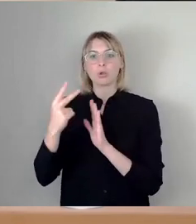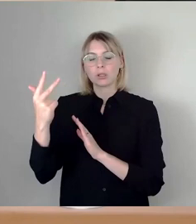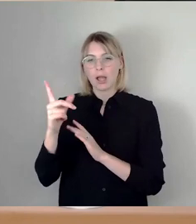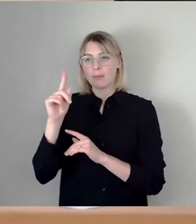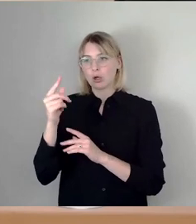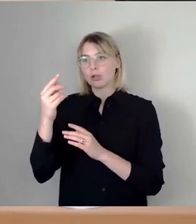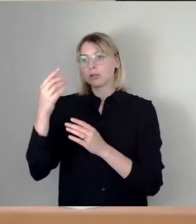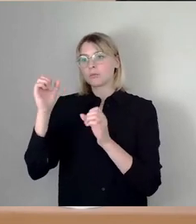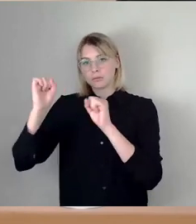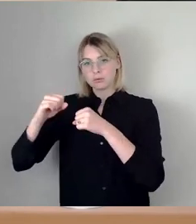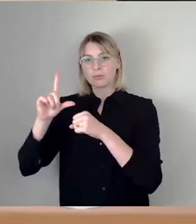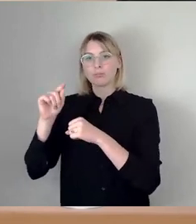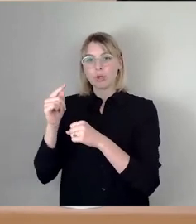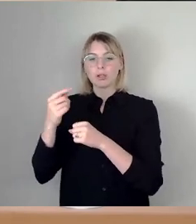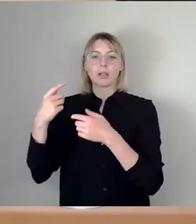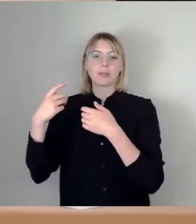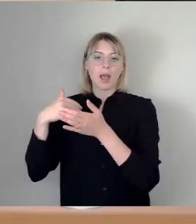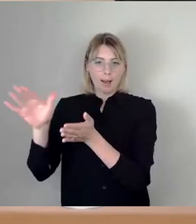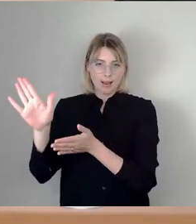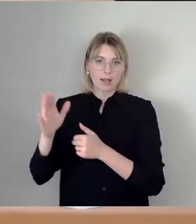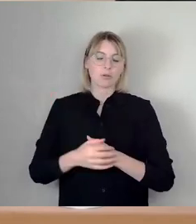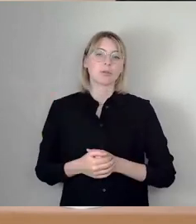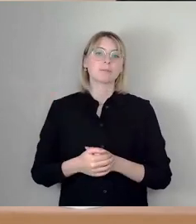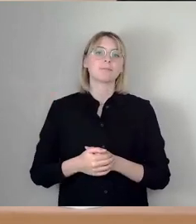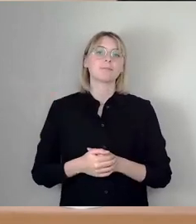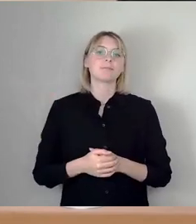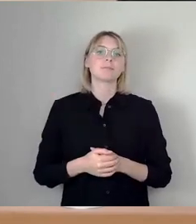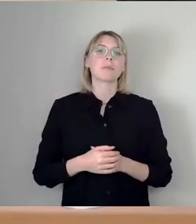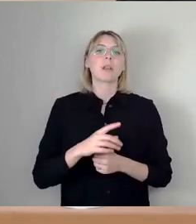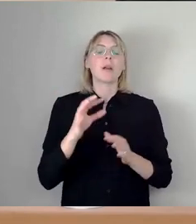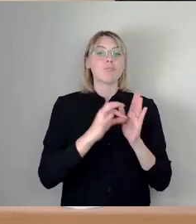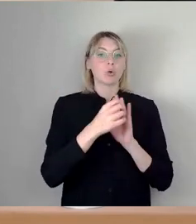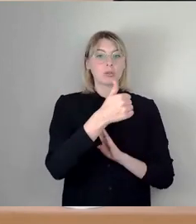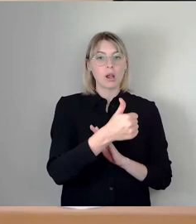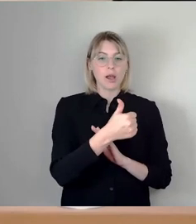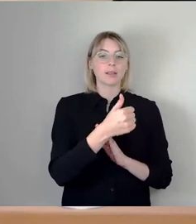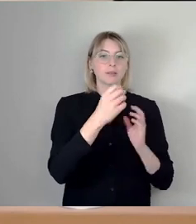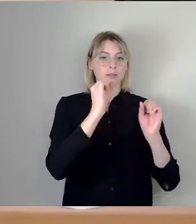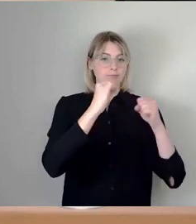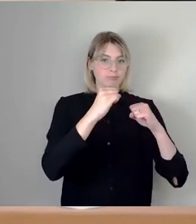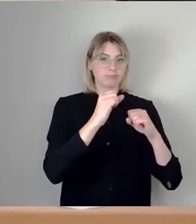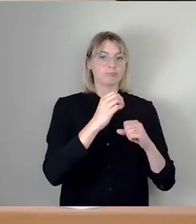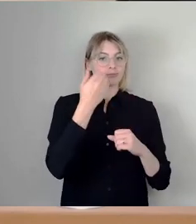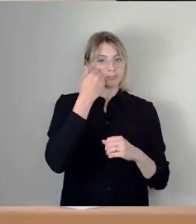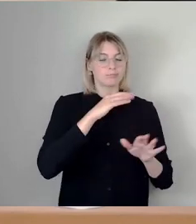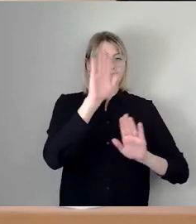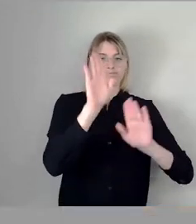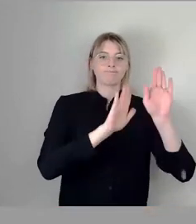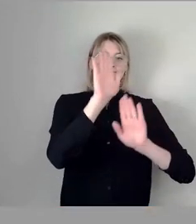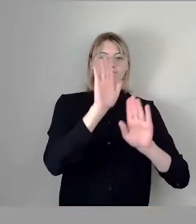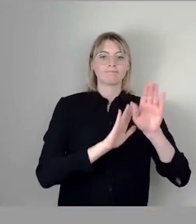ab. Okay, da würden wir mal in die Abstimmung einsteigen, wer Punkt 1 zustimmen kann. Den bitte ich um das Stimmzeichen.